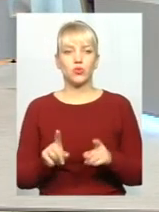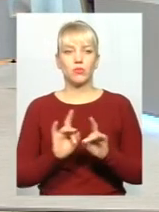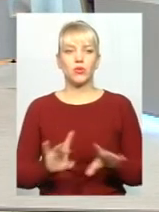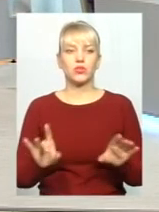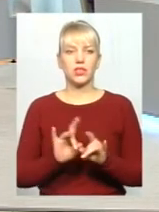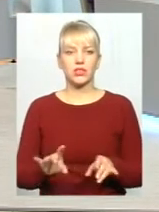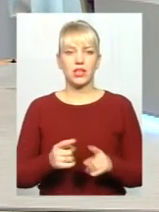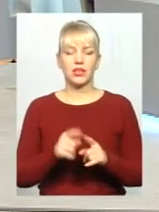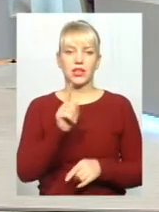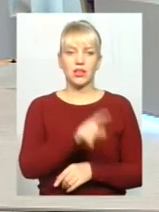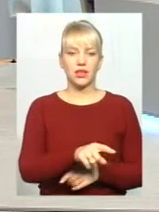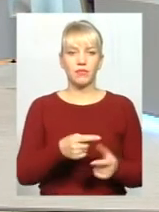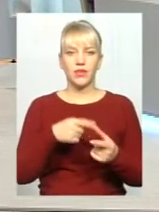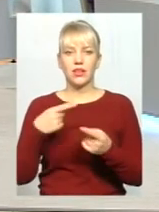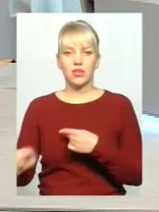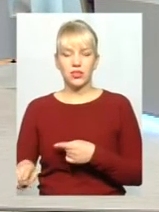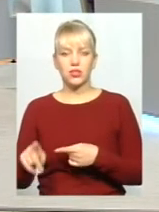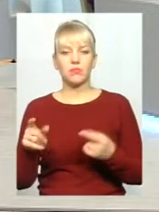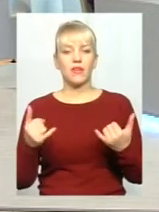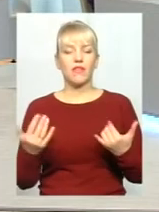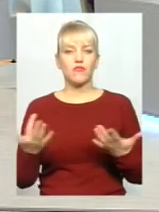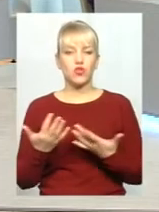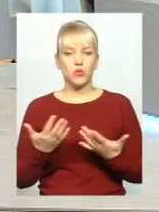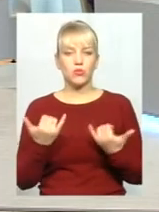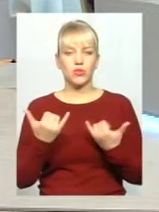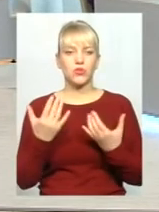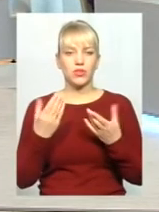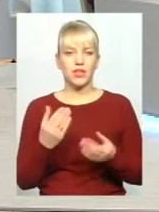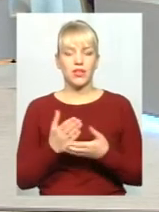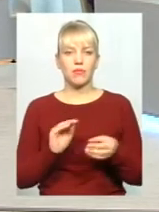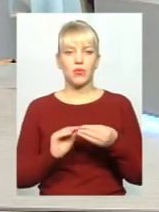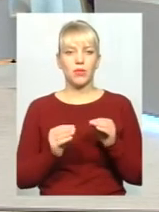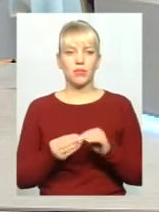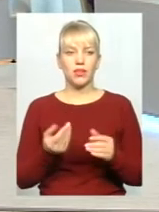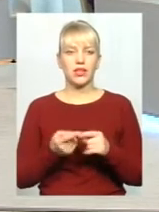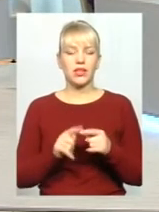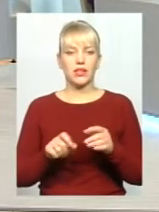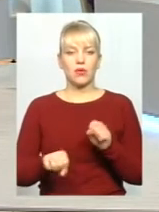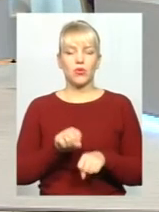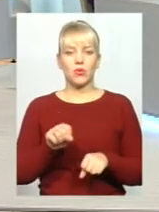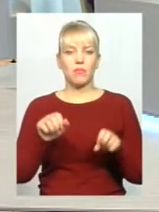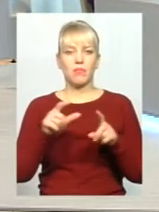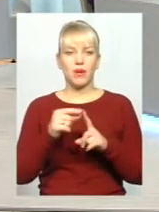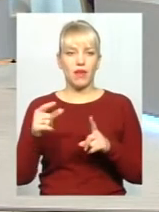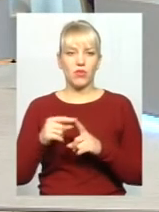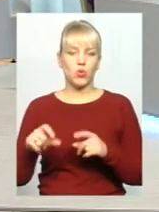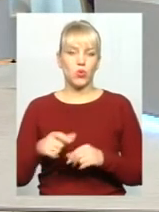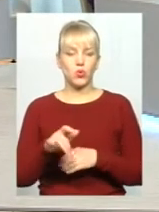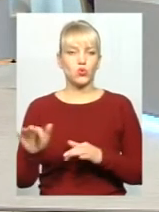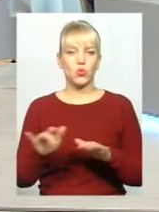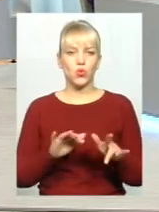'яснити і тим, і іншим, в чому на сьогоднішній день є проблематика, це там порушення правил дорожнього руху,